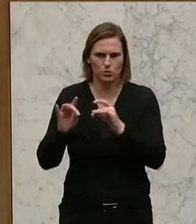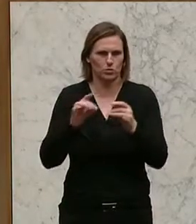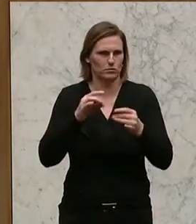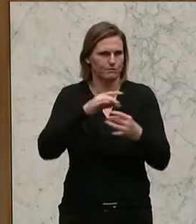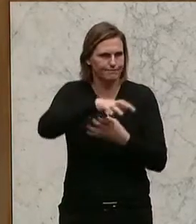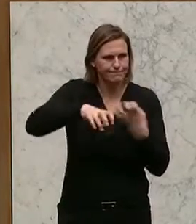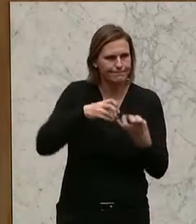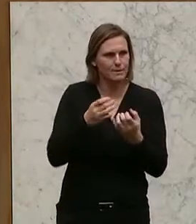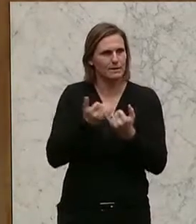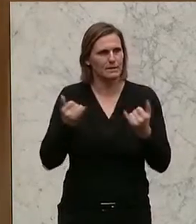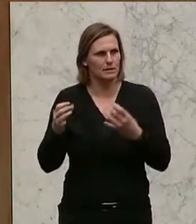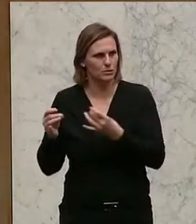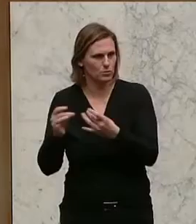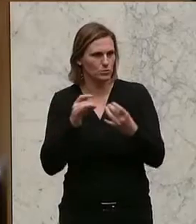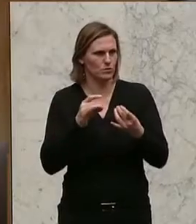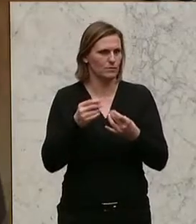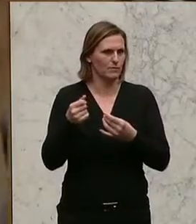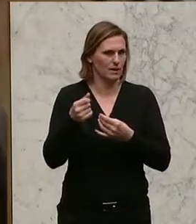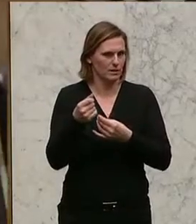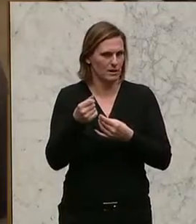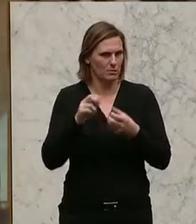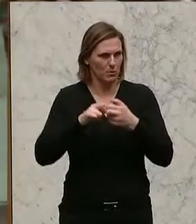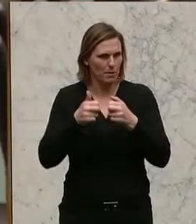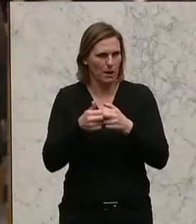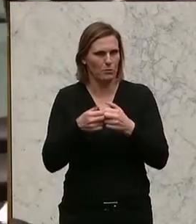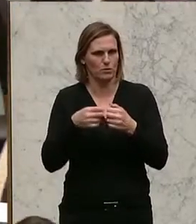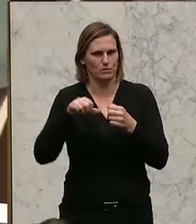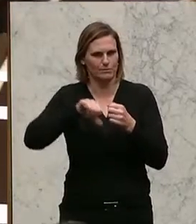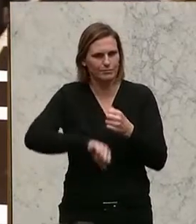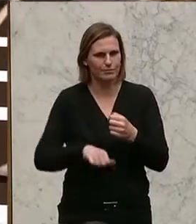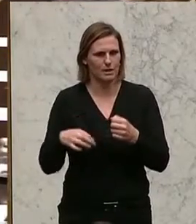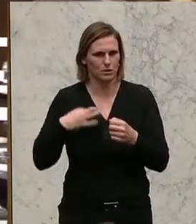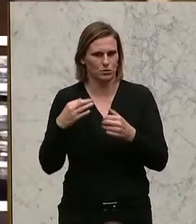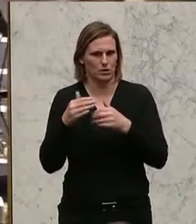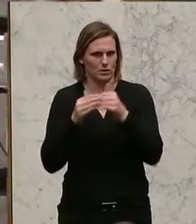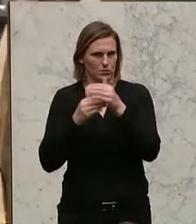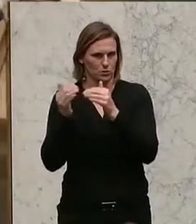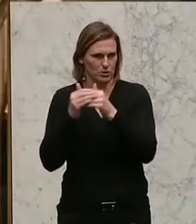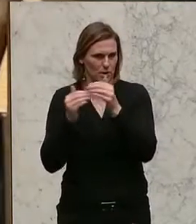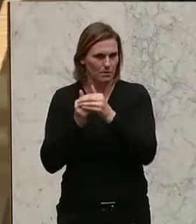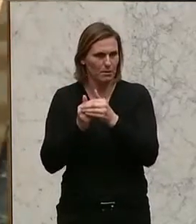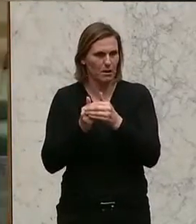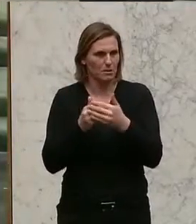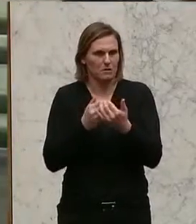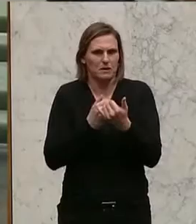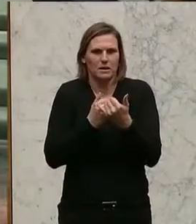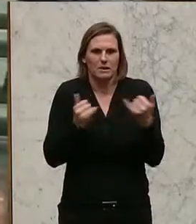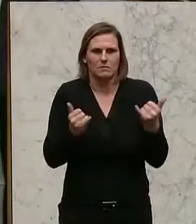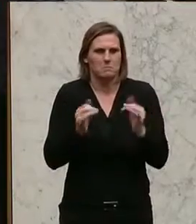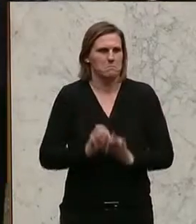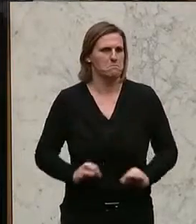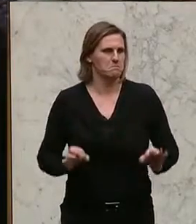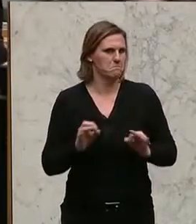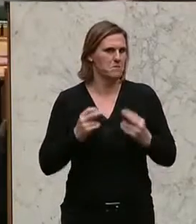hätte mit den finanziellen Problemen, nichts zu tun hätte mit der Verschlechterung des Gesundheitswesens. Als ob es völlig irrelevant wäre für das